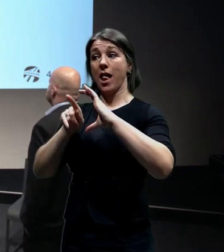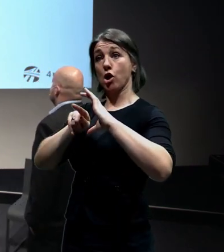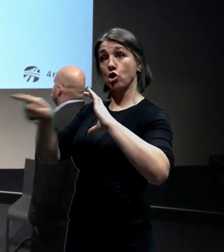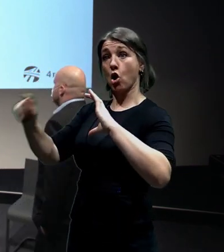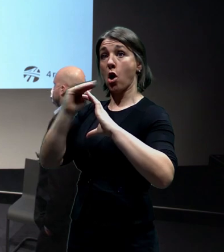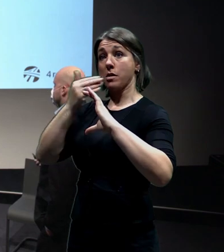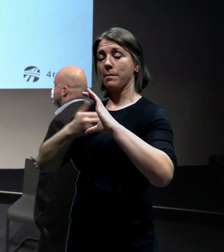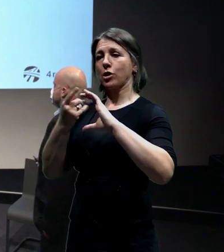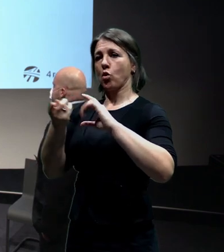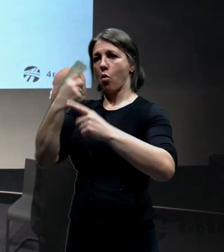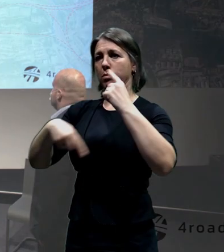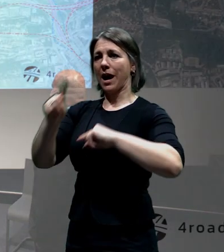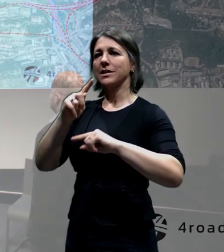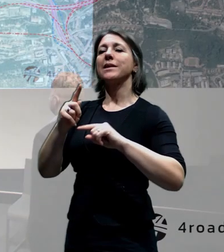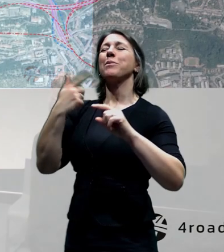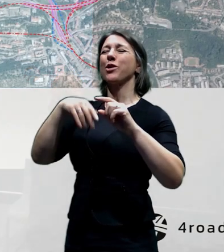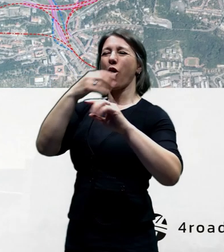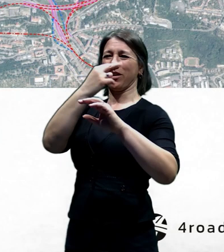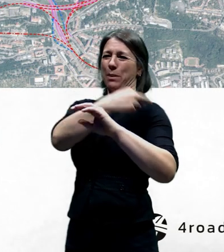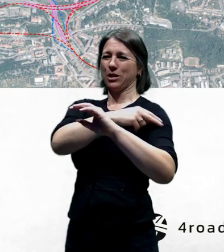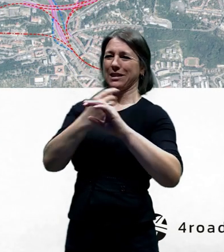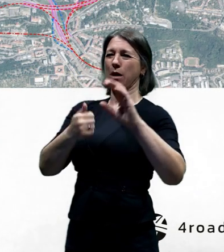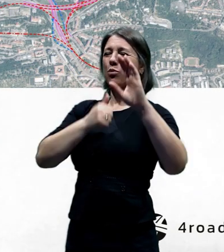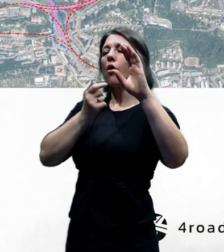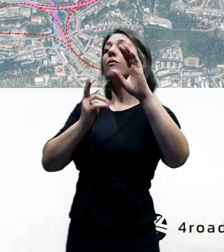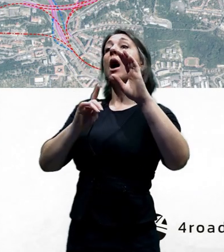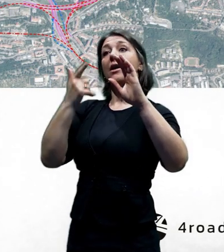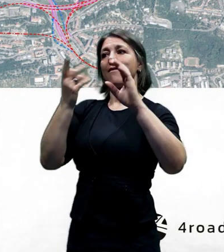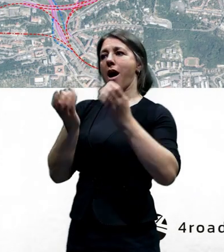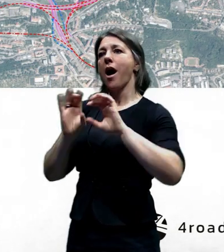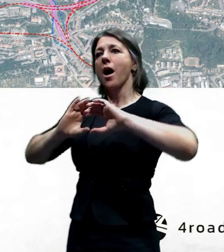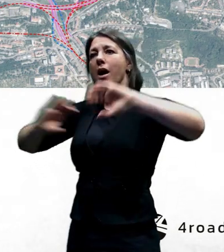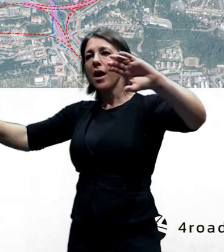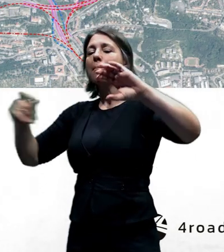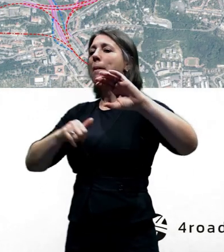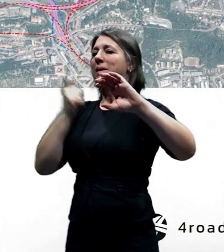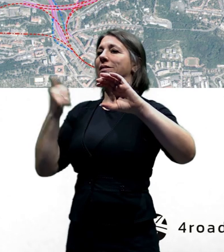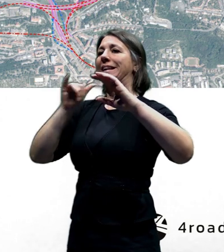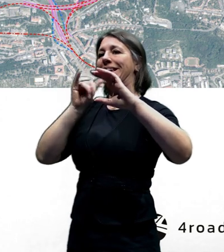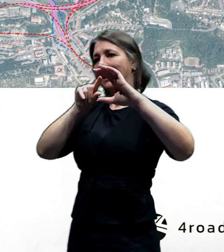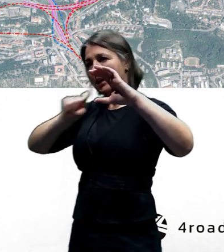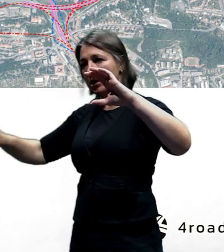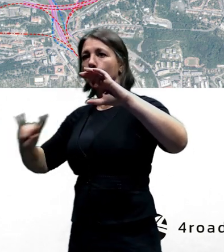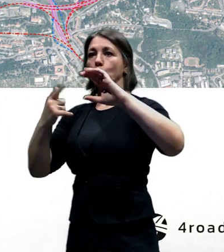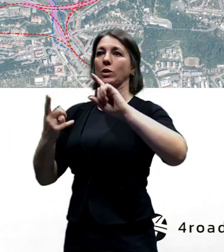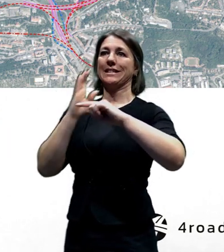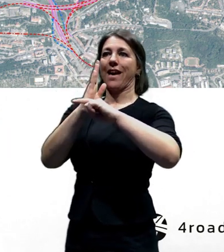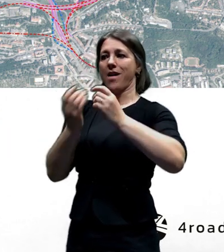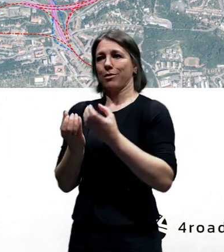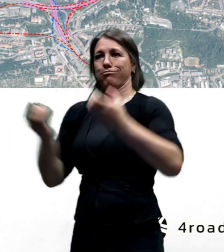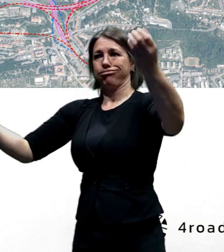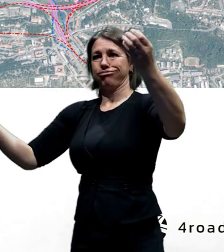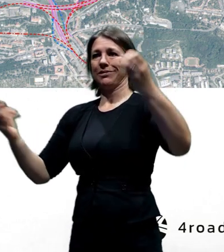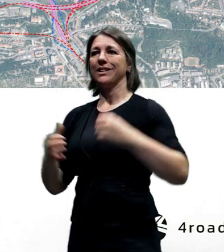by šel jižně pod nemocnicí Bulovka a druhý by šel severně. Opět se dostáváme do toho,